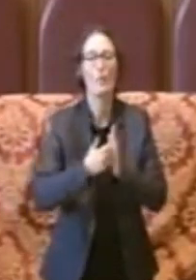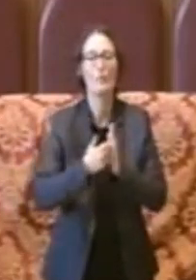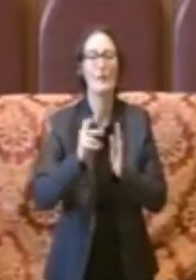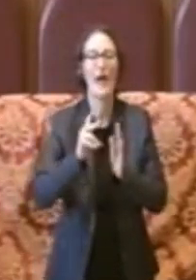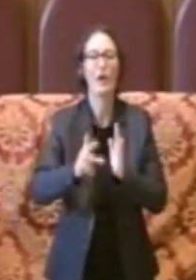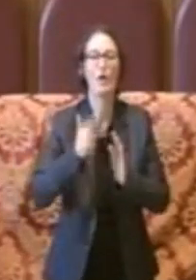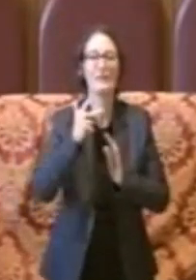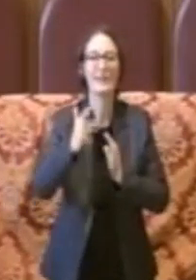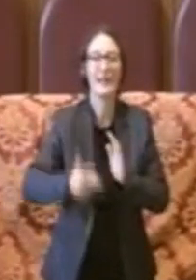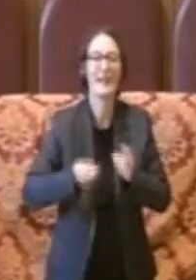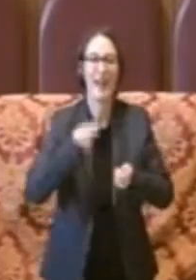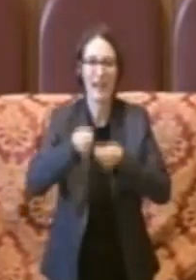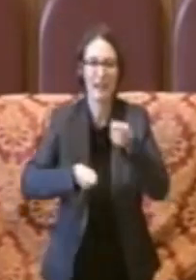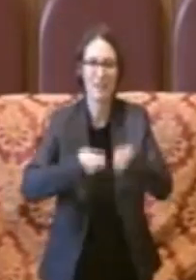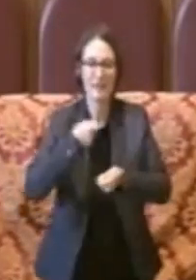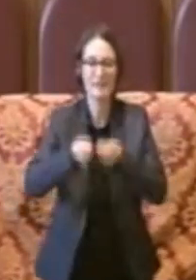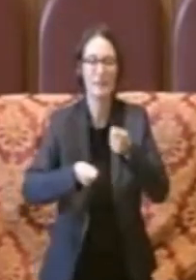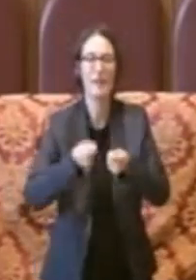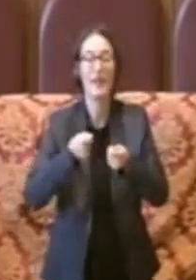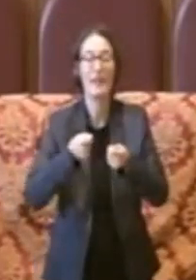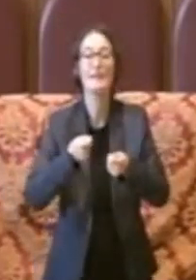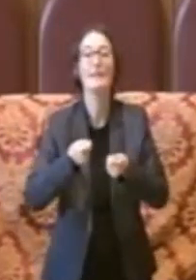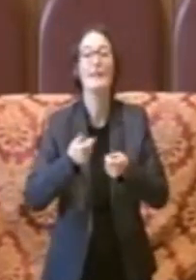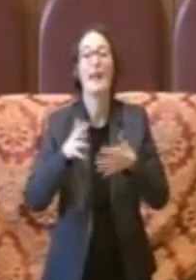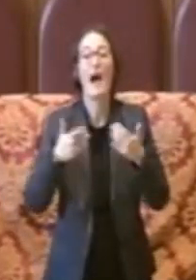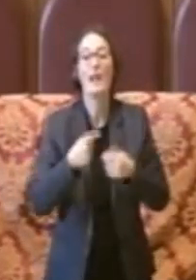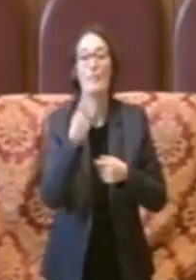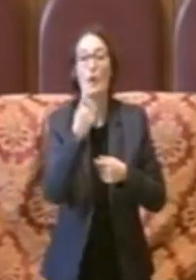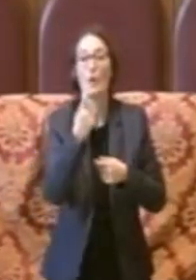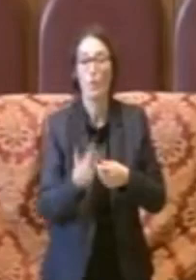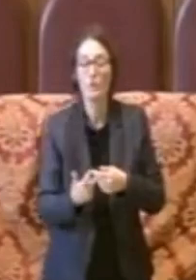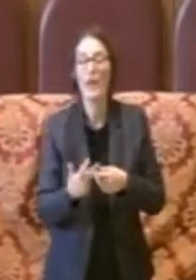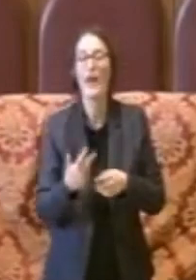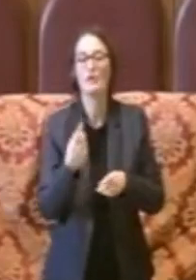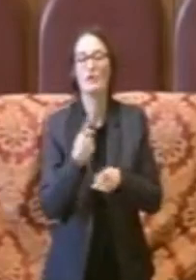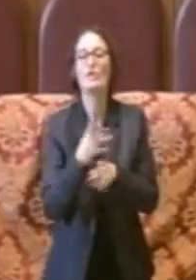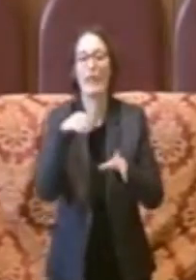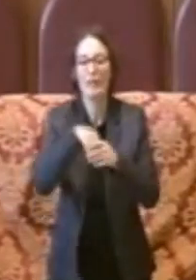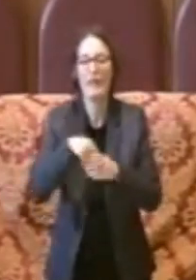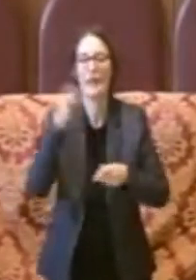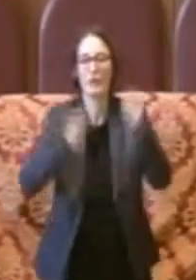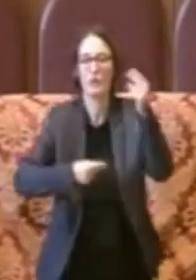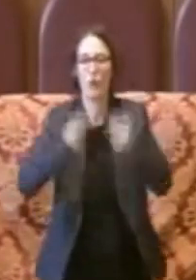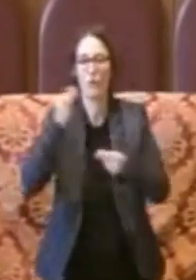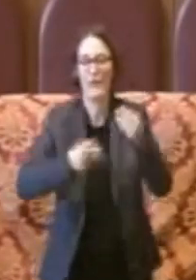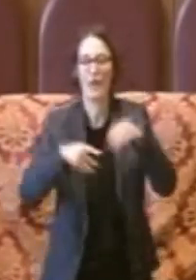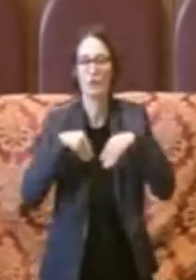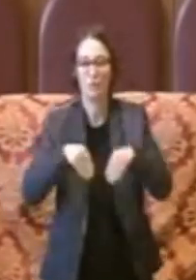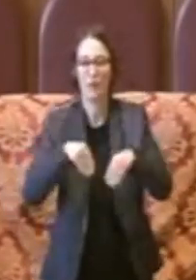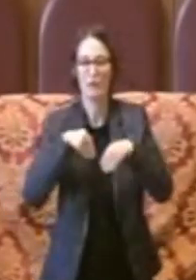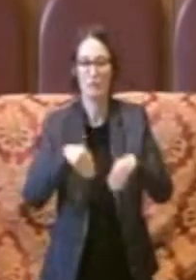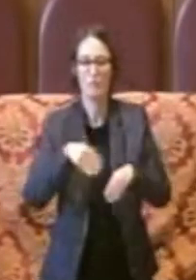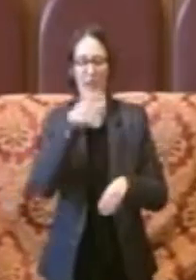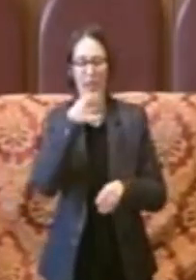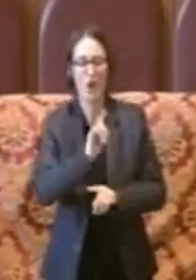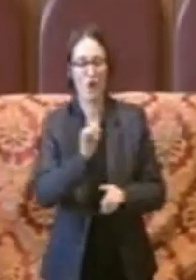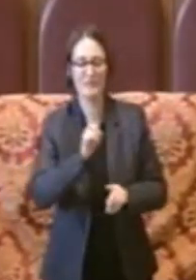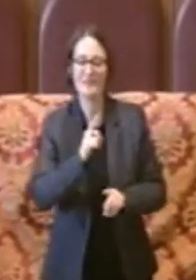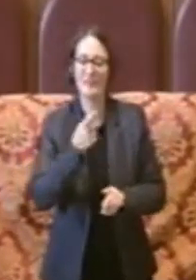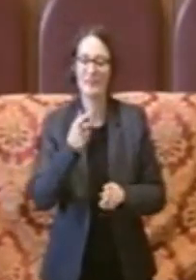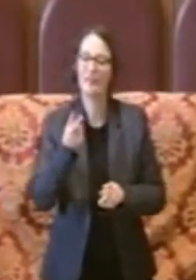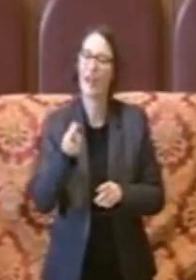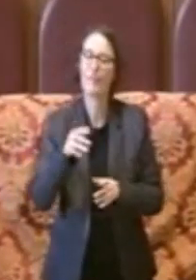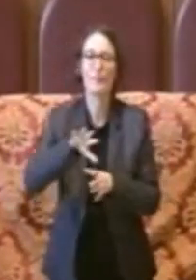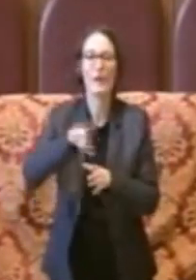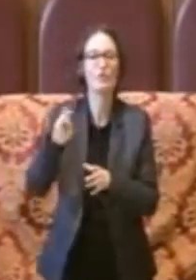terzo per il bilancio partecipativo che non si tratta di prendere una parte del bilancio e